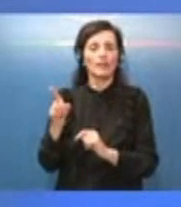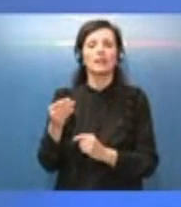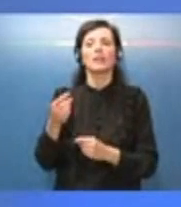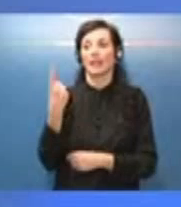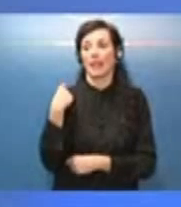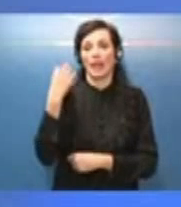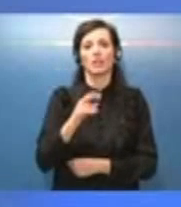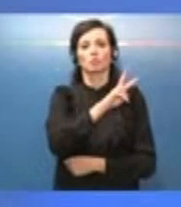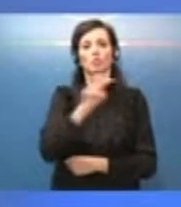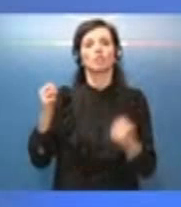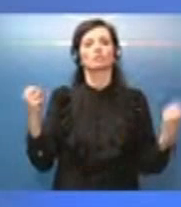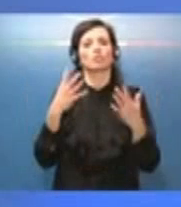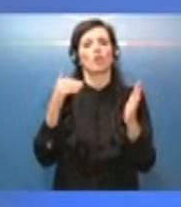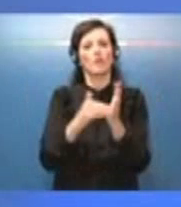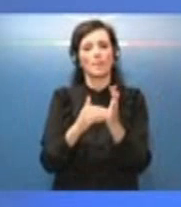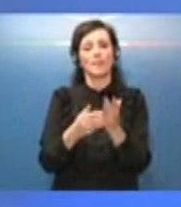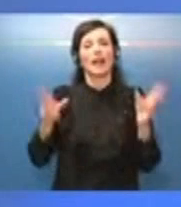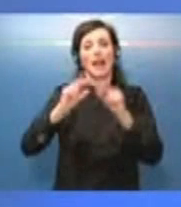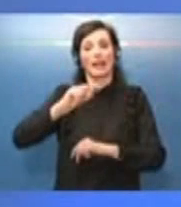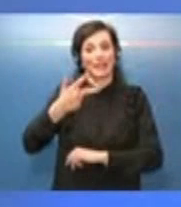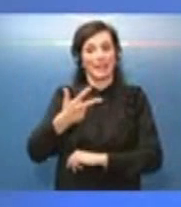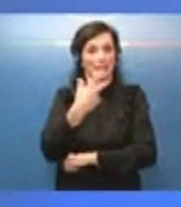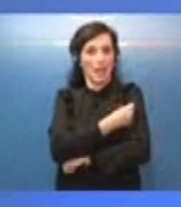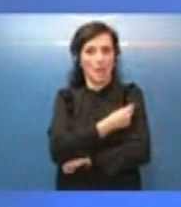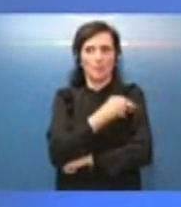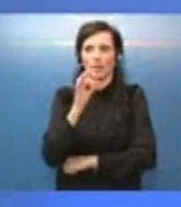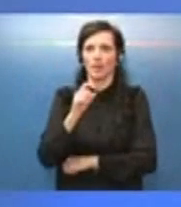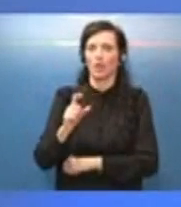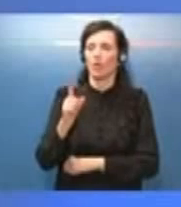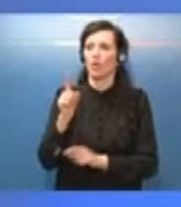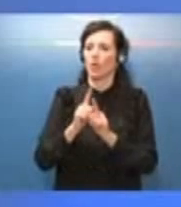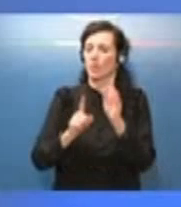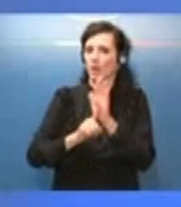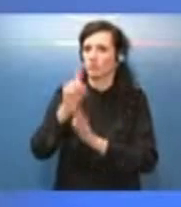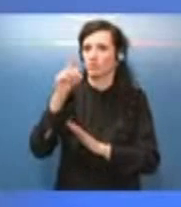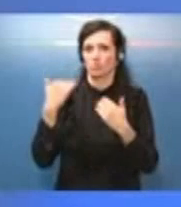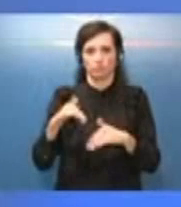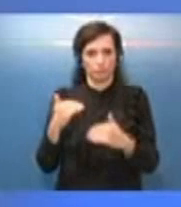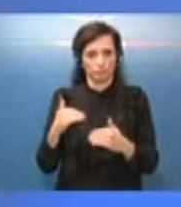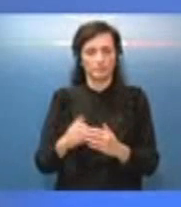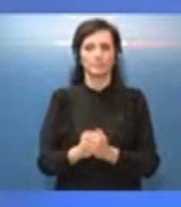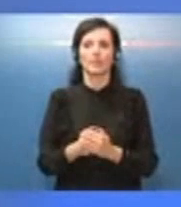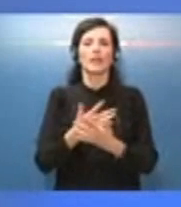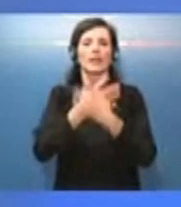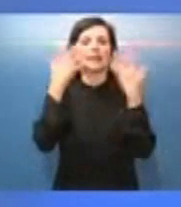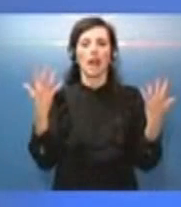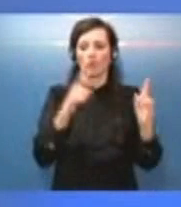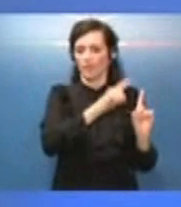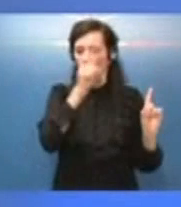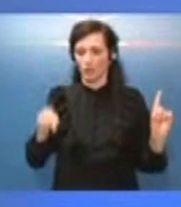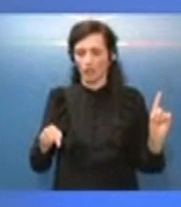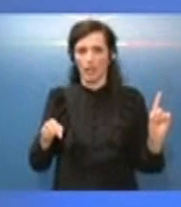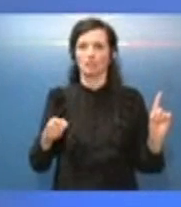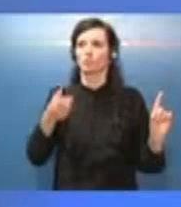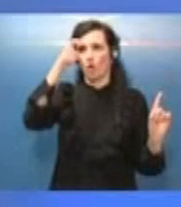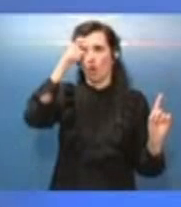mila richiami. E' il dato più alto della nostra campagna di richiami. chiaro che ora rispetto all'obiettivo del